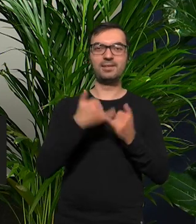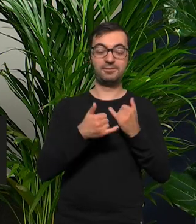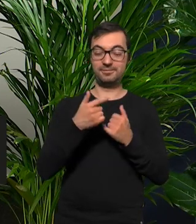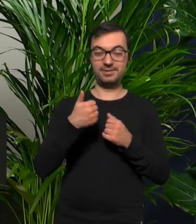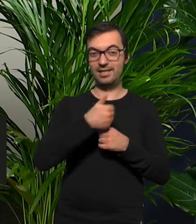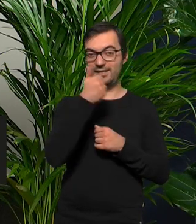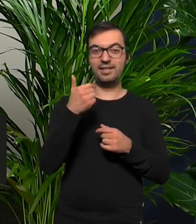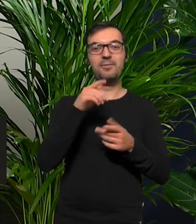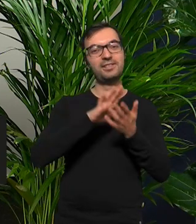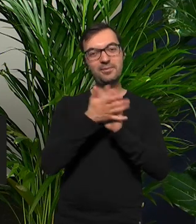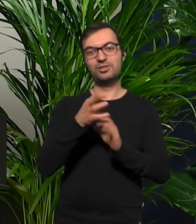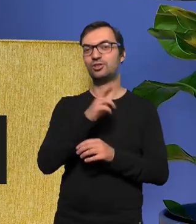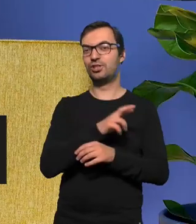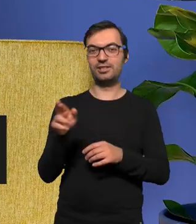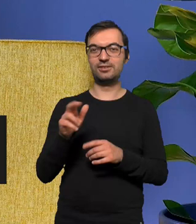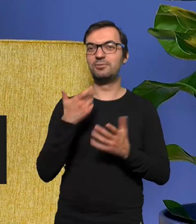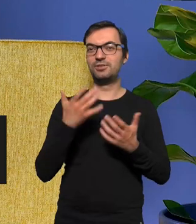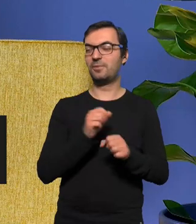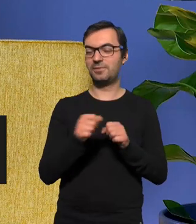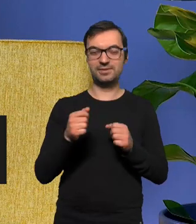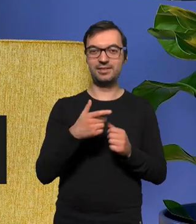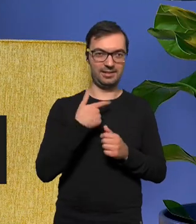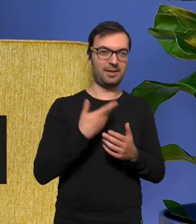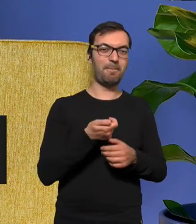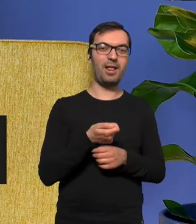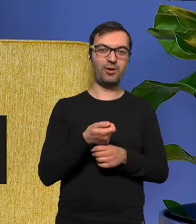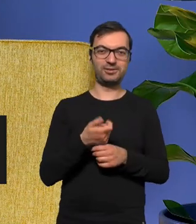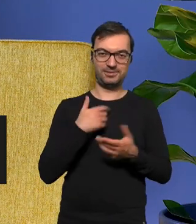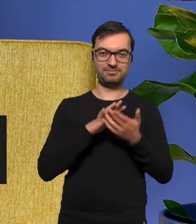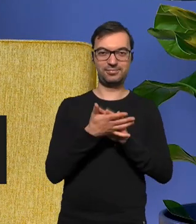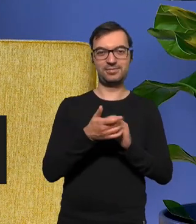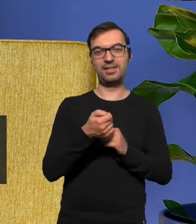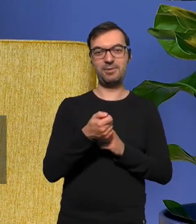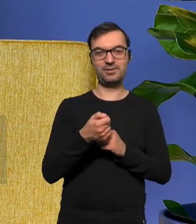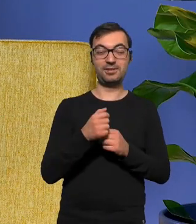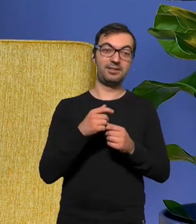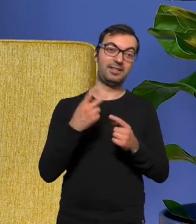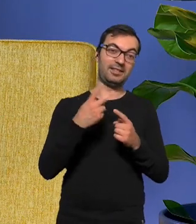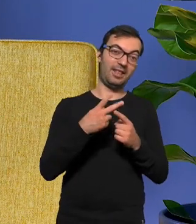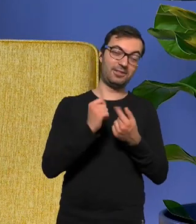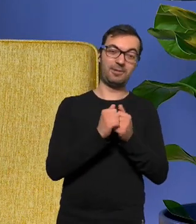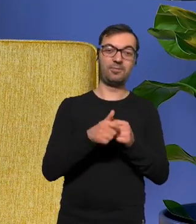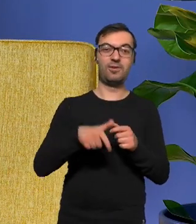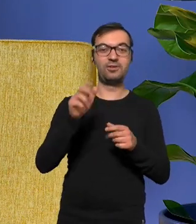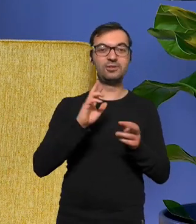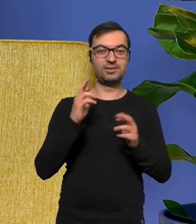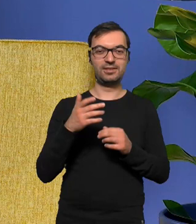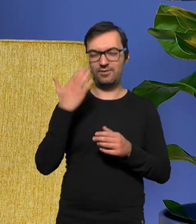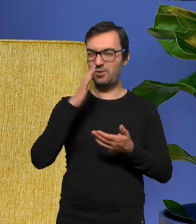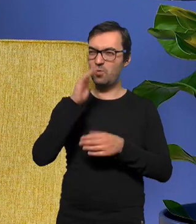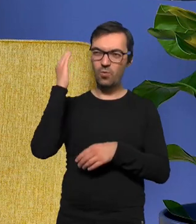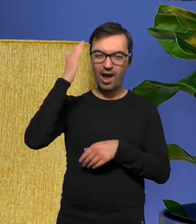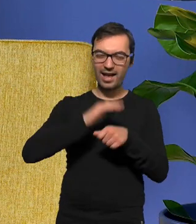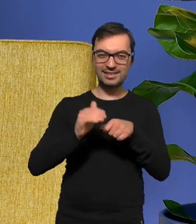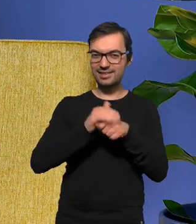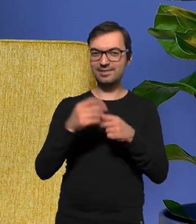to jakim? no chyba pilotem no do telewizora? no czemu nie albo do wieży to że taki głaskany czy że taki